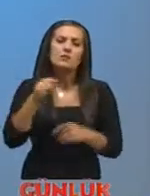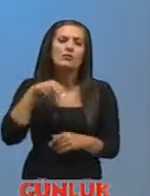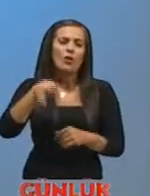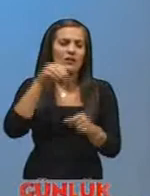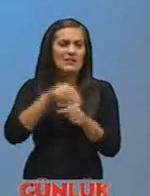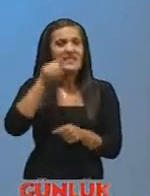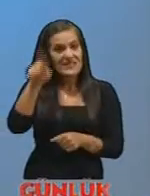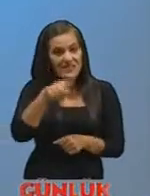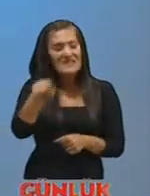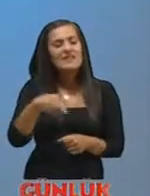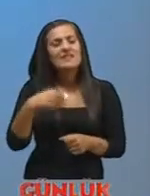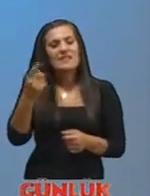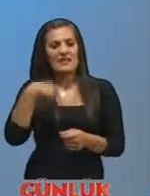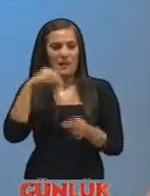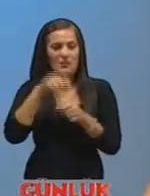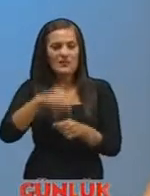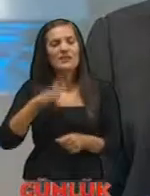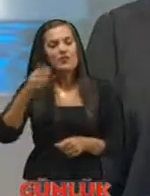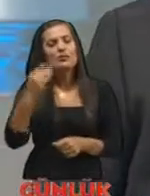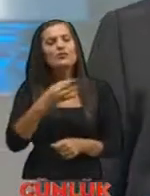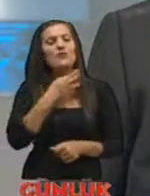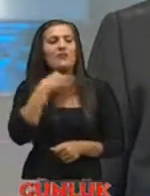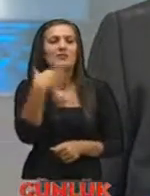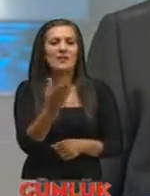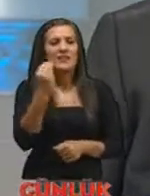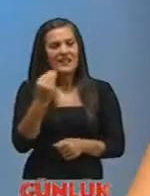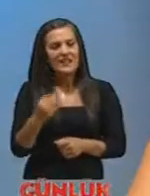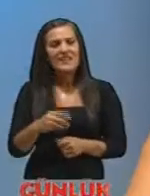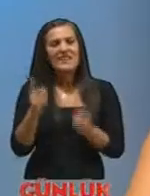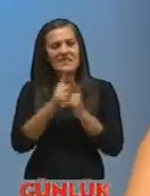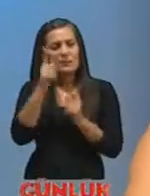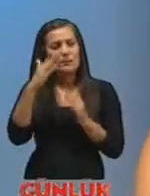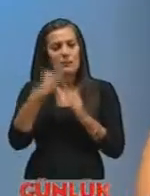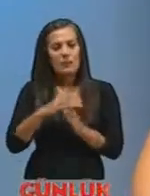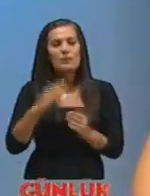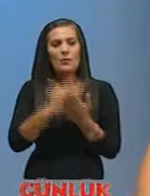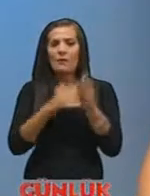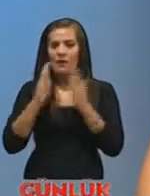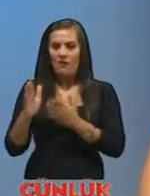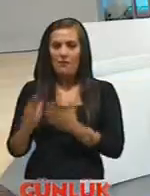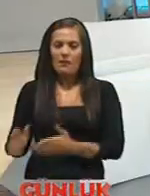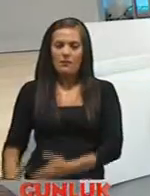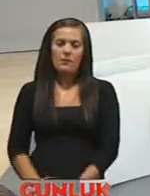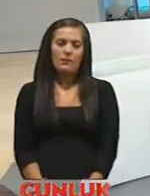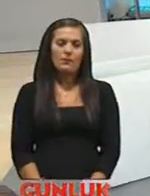sizlerin sayesinde gidiyor olacağız çok teşekkür ediyoruz sağ kısa bir ara programımız devam ediyor